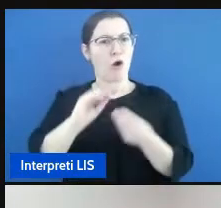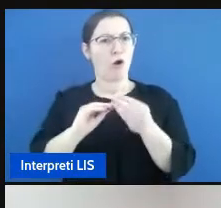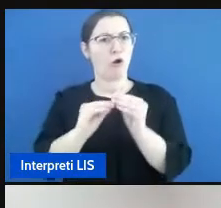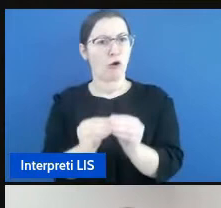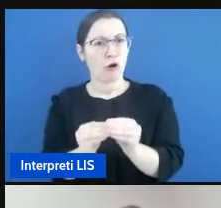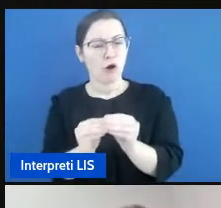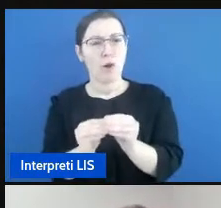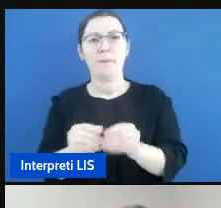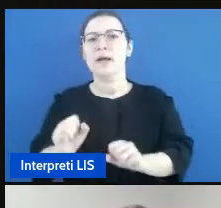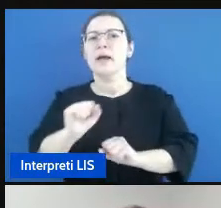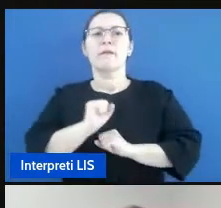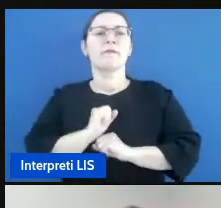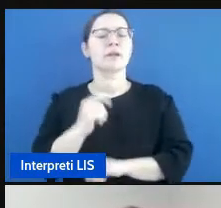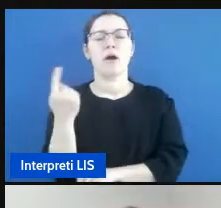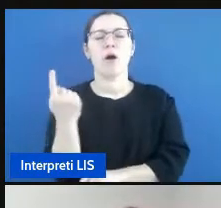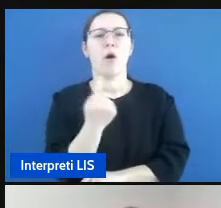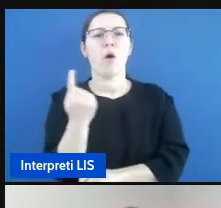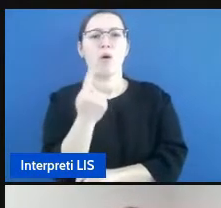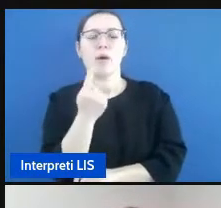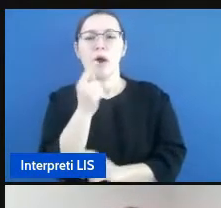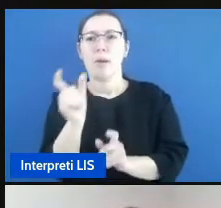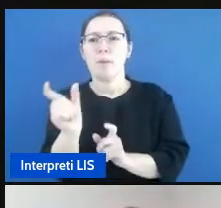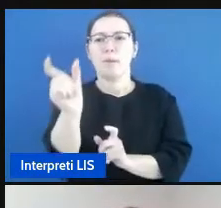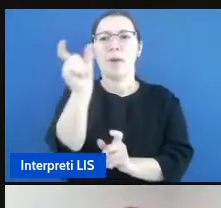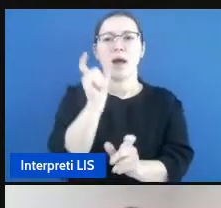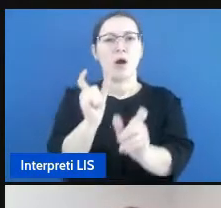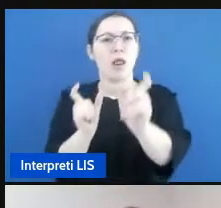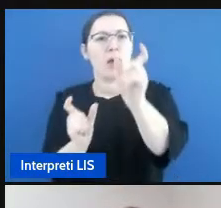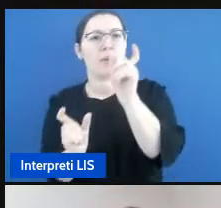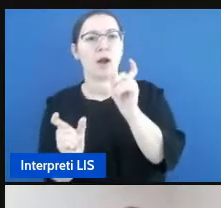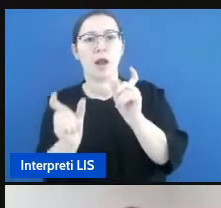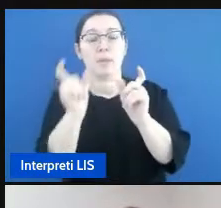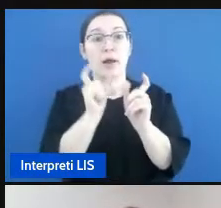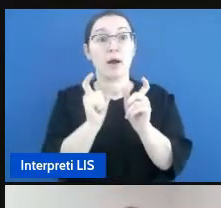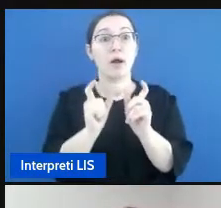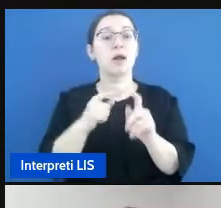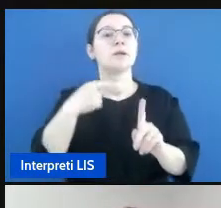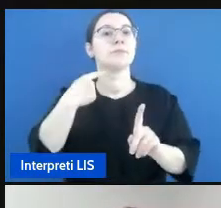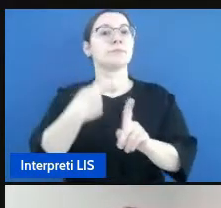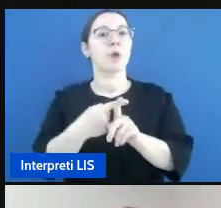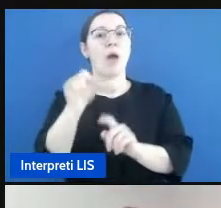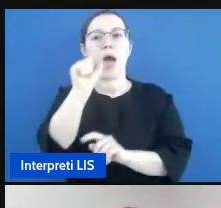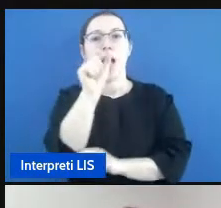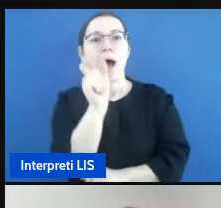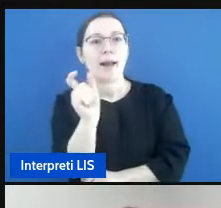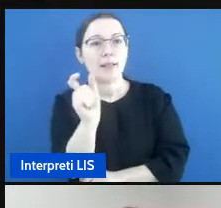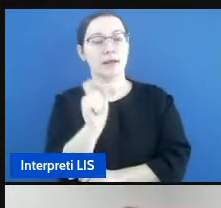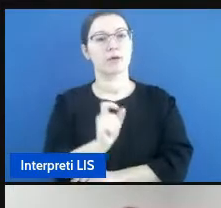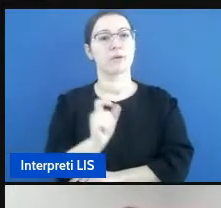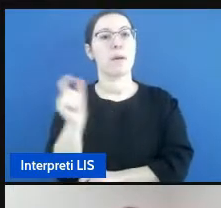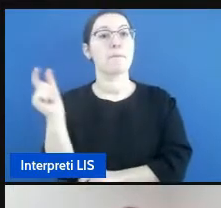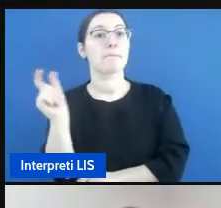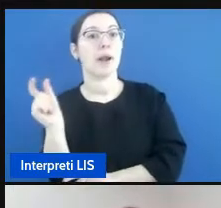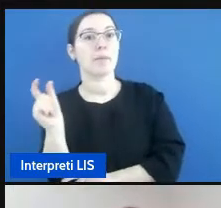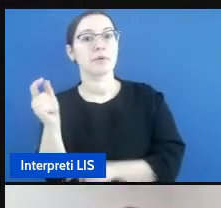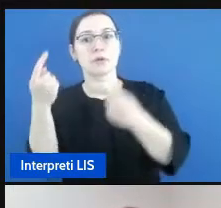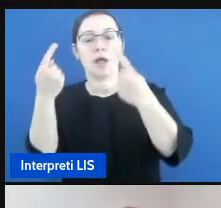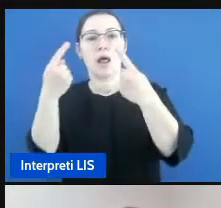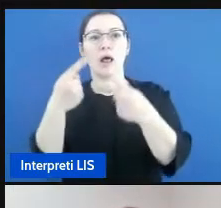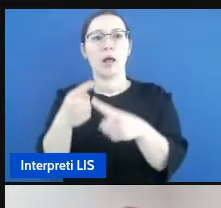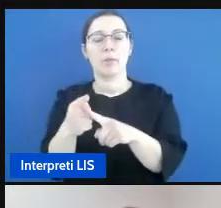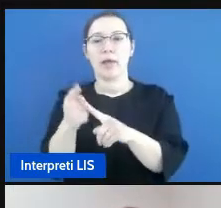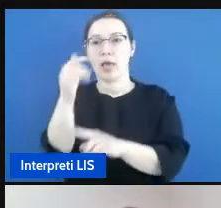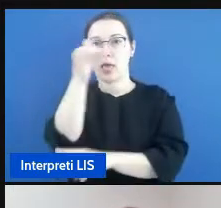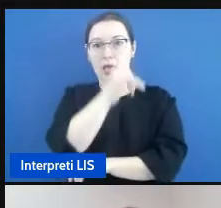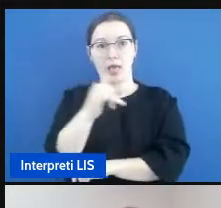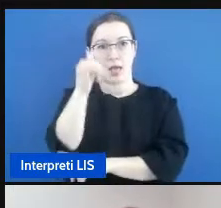e elementi come articoli, pronomi, preposizioni diventano trasparenti